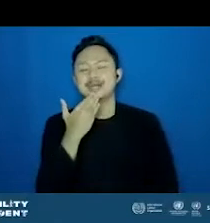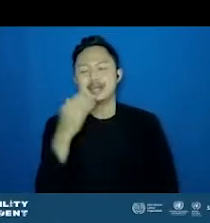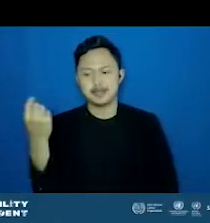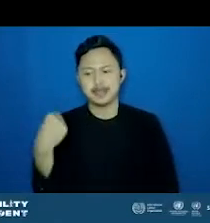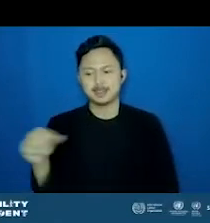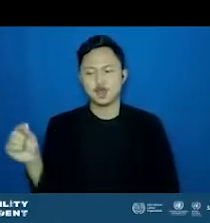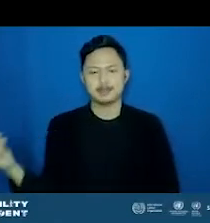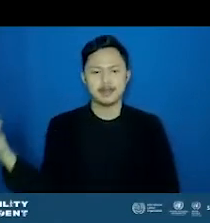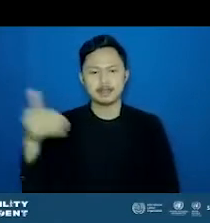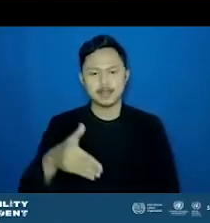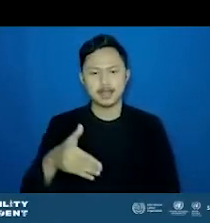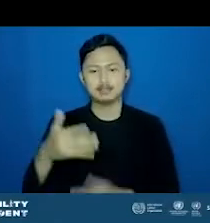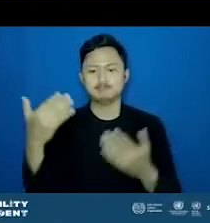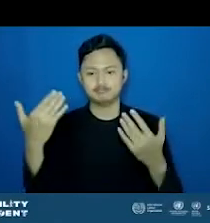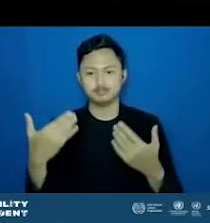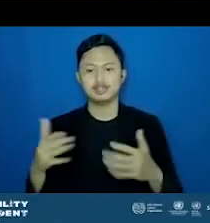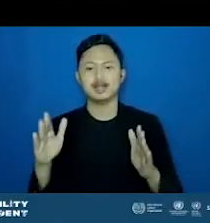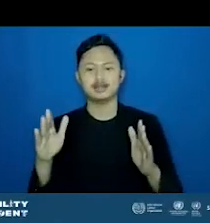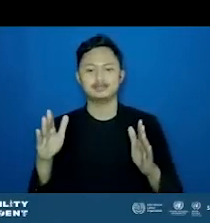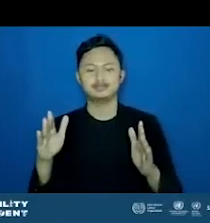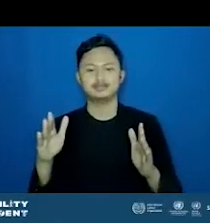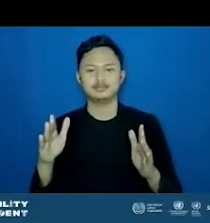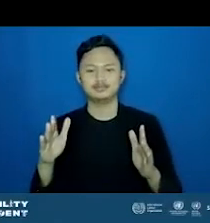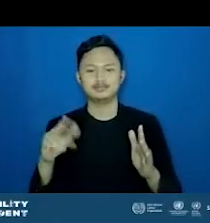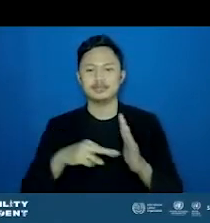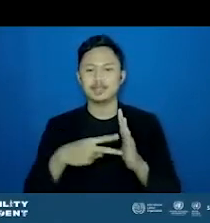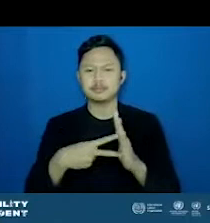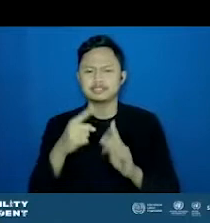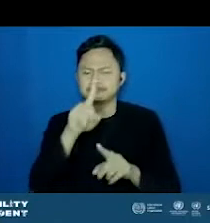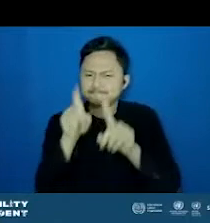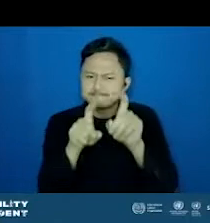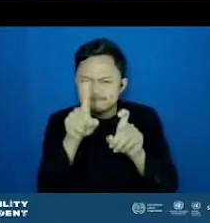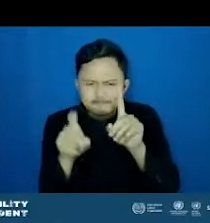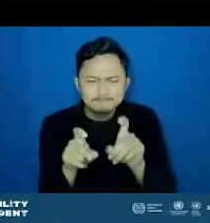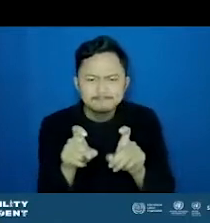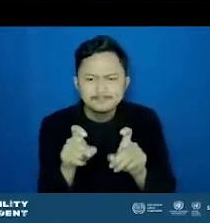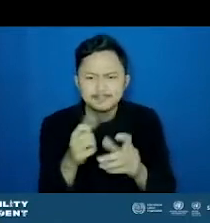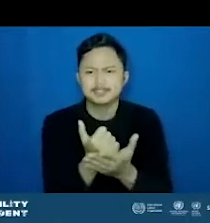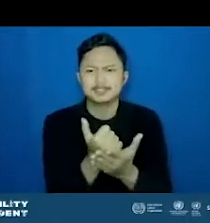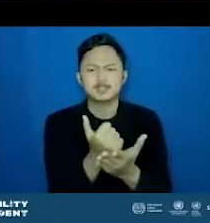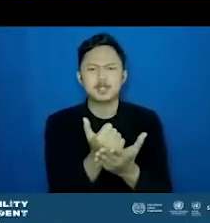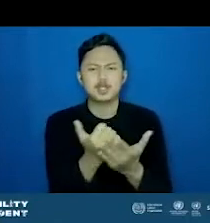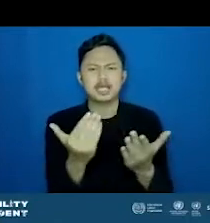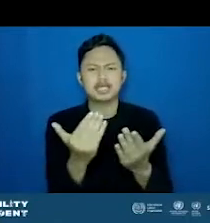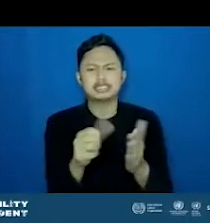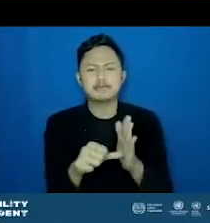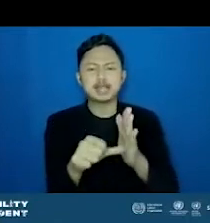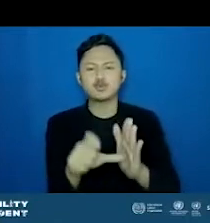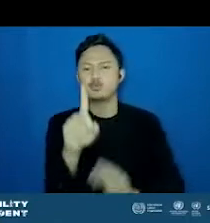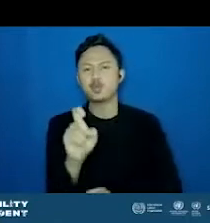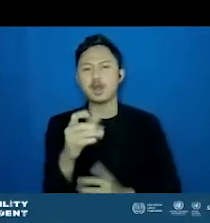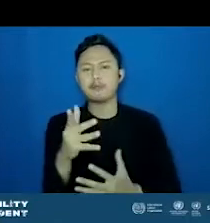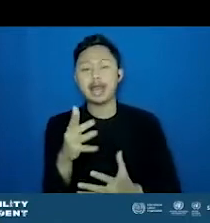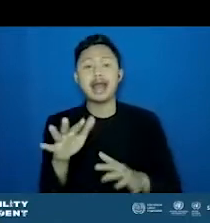interview, terus tentu saya bertanya bahwa hal apa yang perlu dibantu. Nah ini juga mungkin